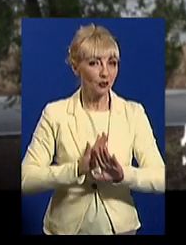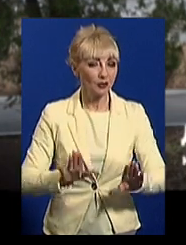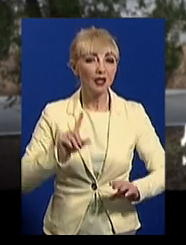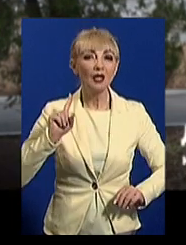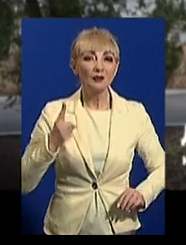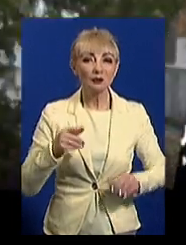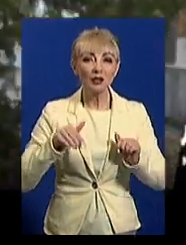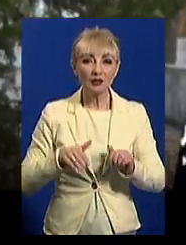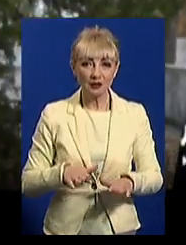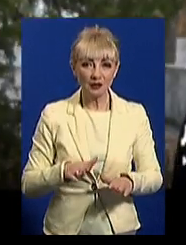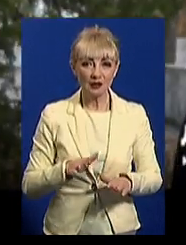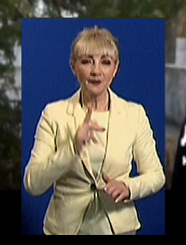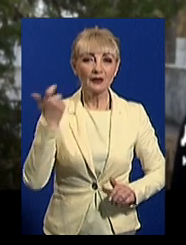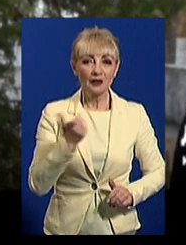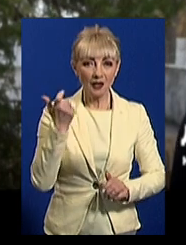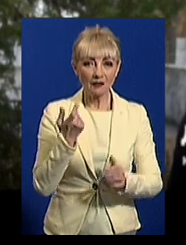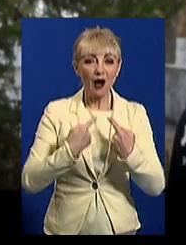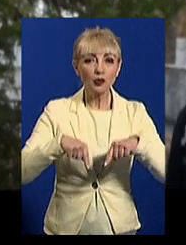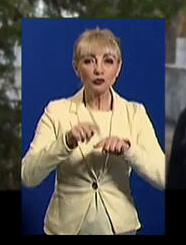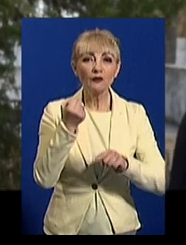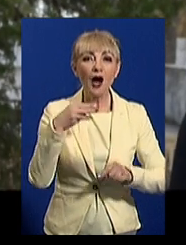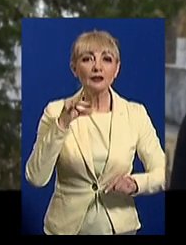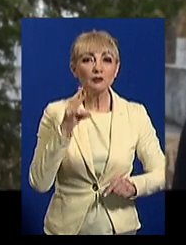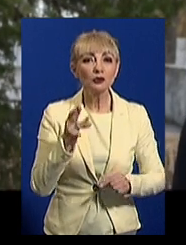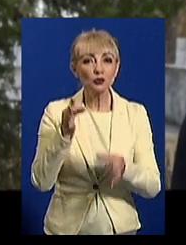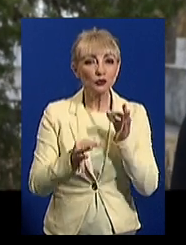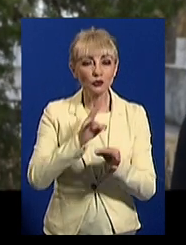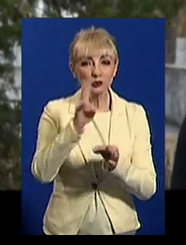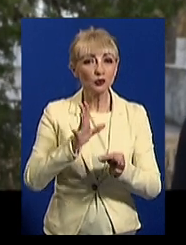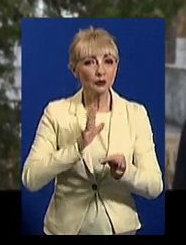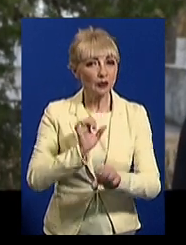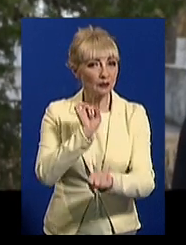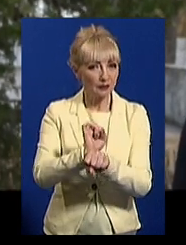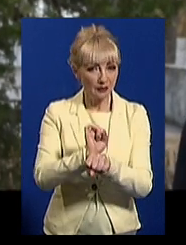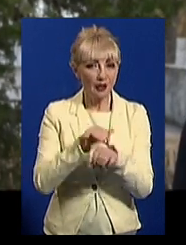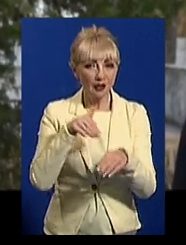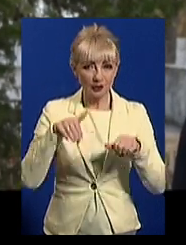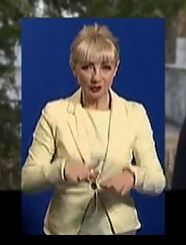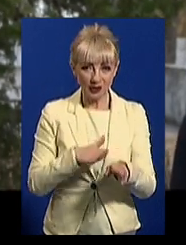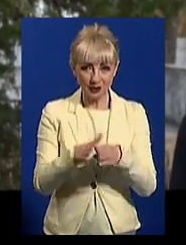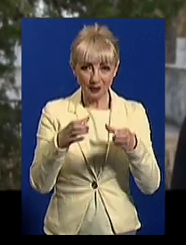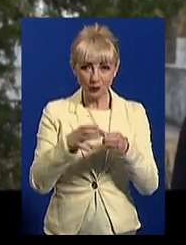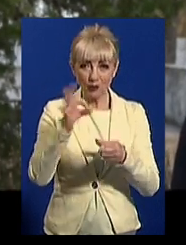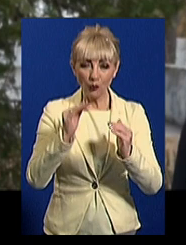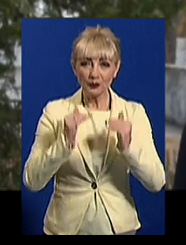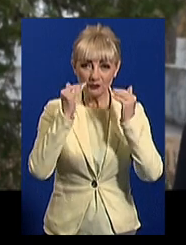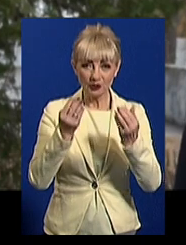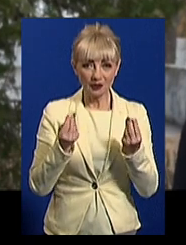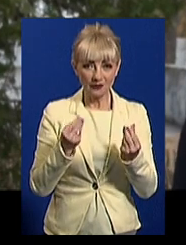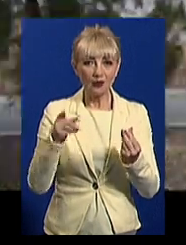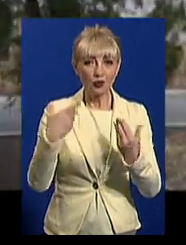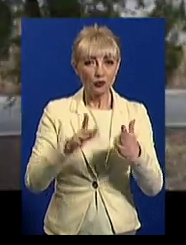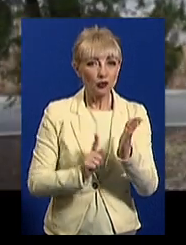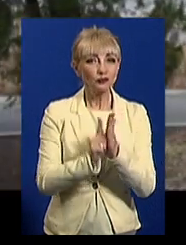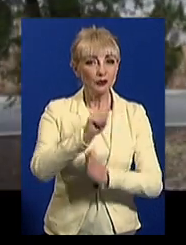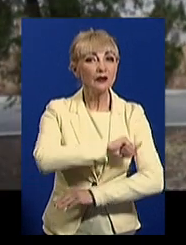рішення Харківського окружного адміністративного суду, яким зупинено було рішення виконкому про підвищення тарифів, воно вступило в